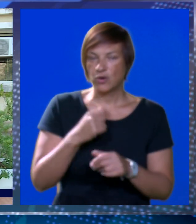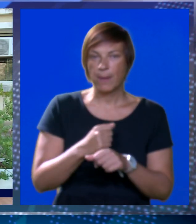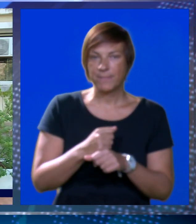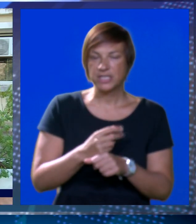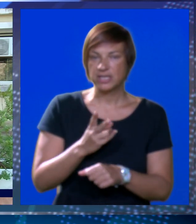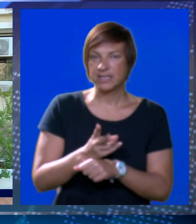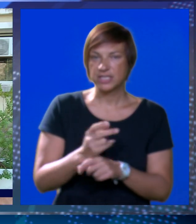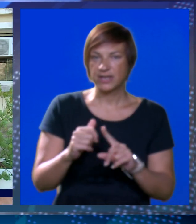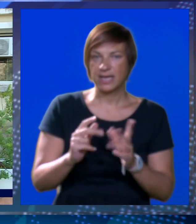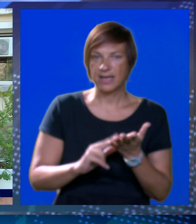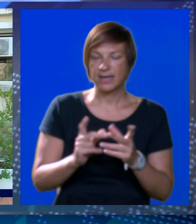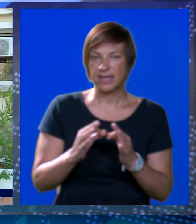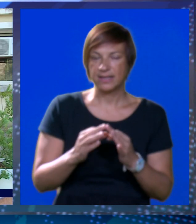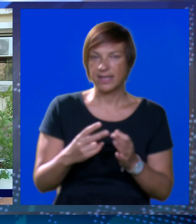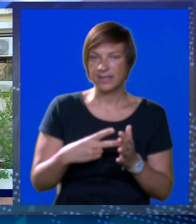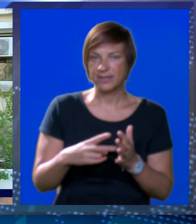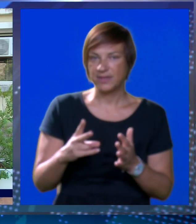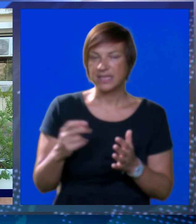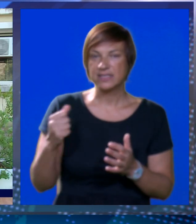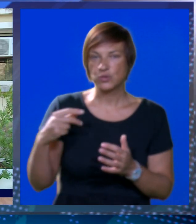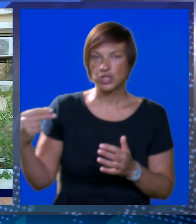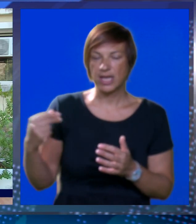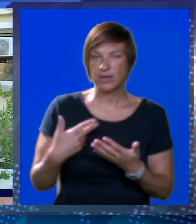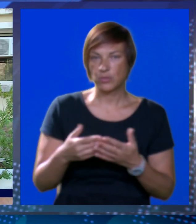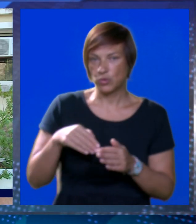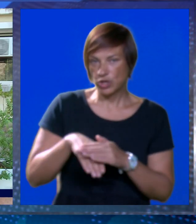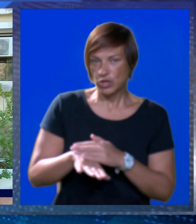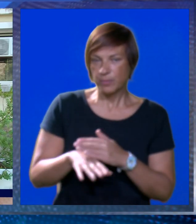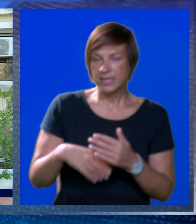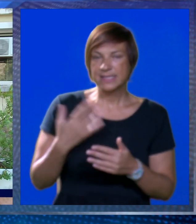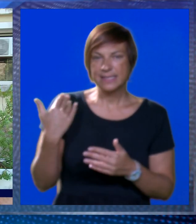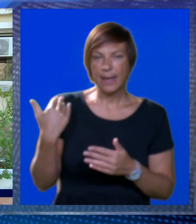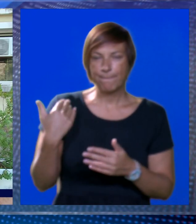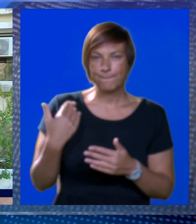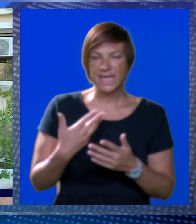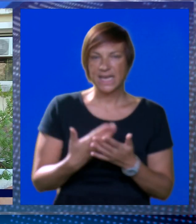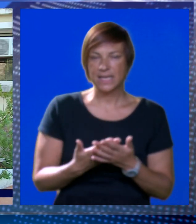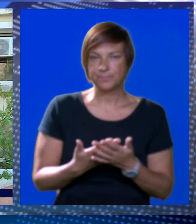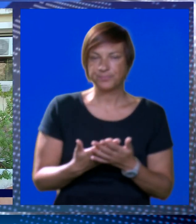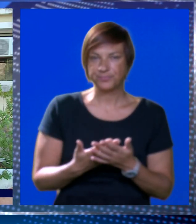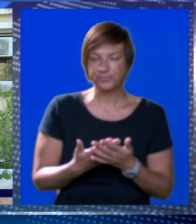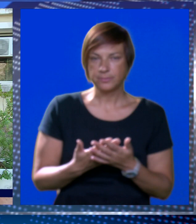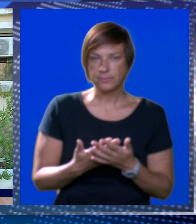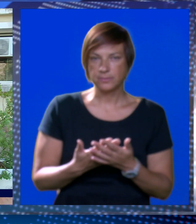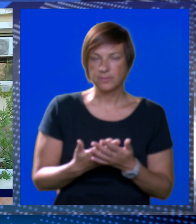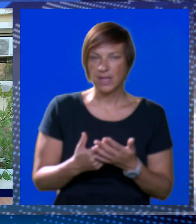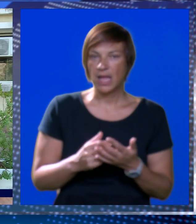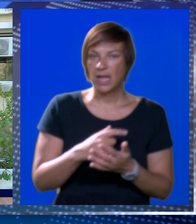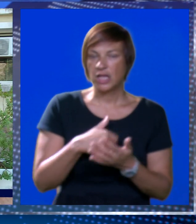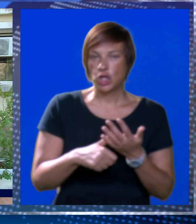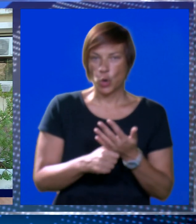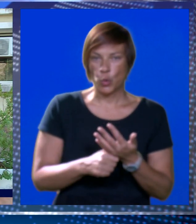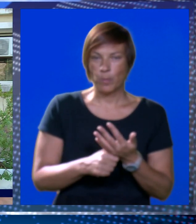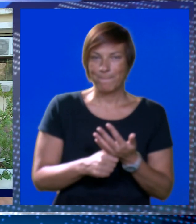koja je pričinjena državljanke Kanade je 2000 eura, naime u toj torbi su se nalazili